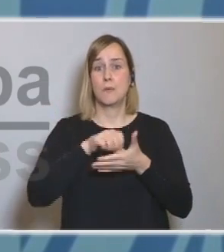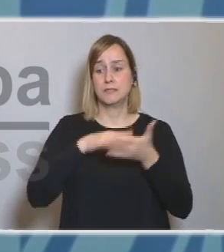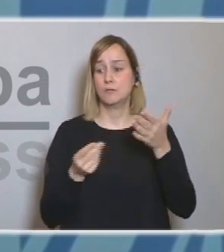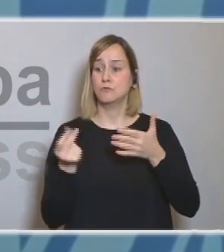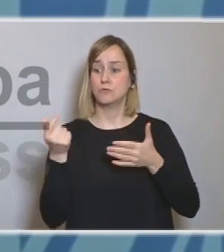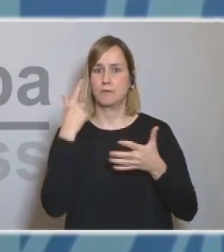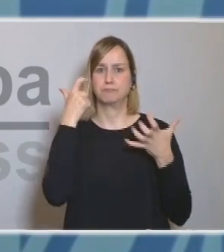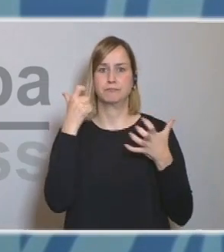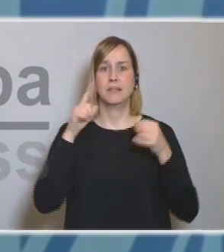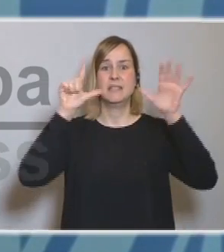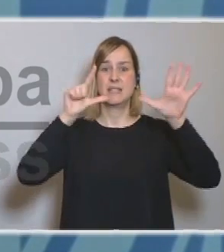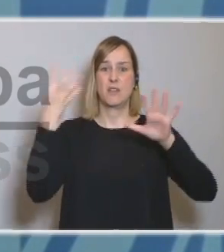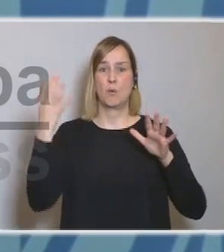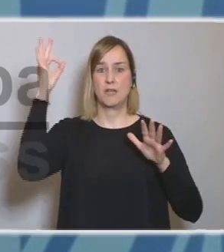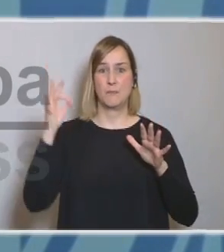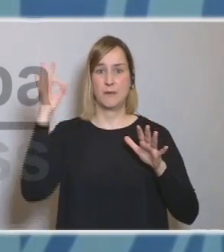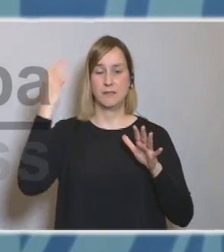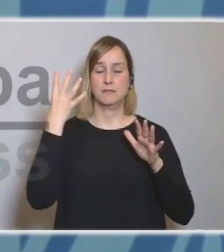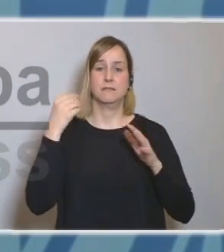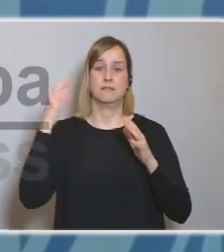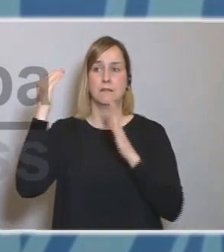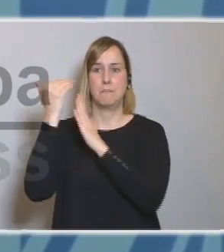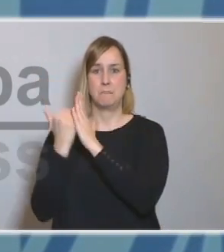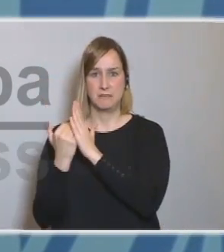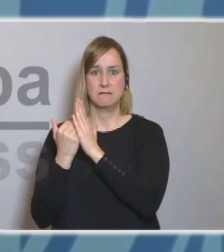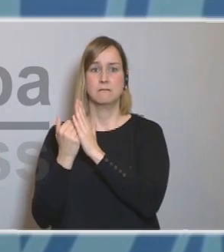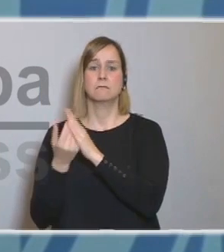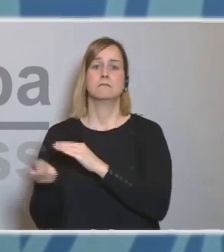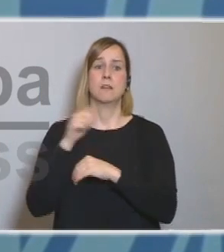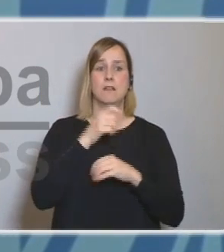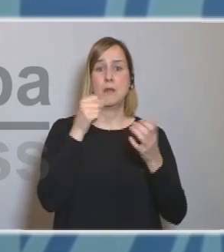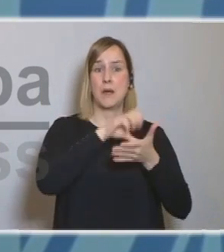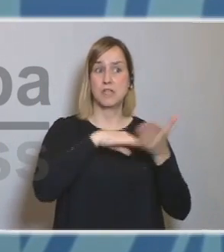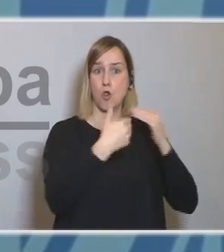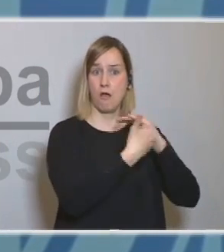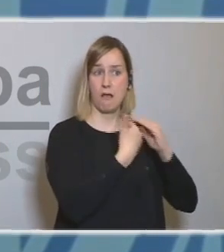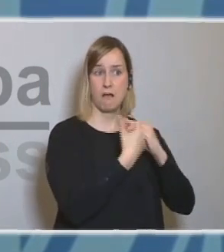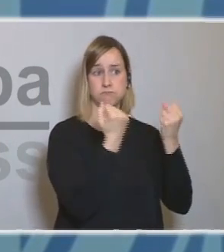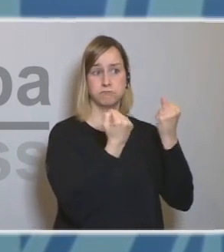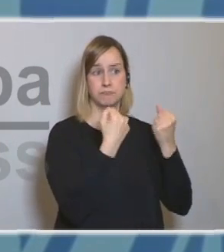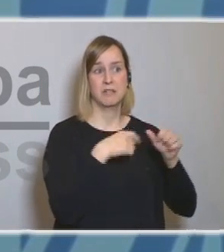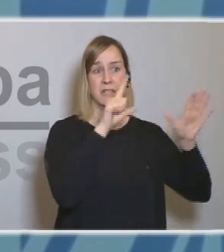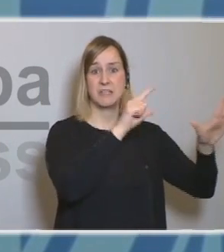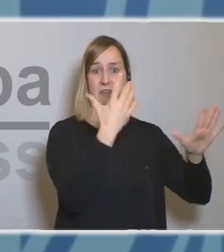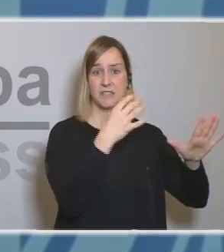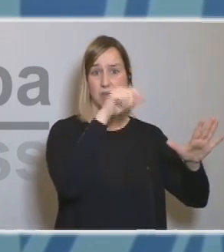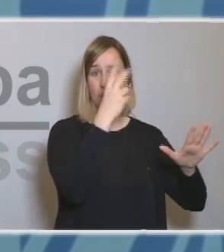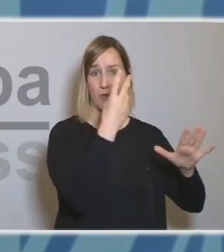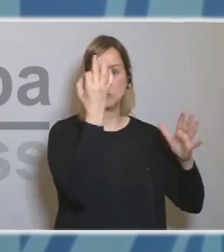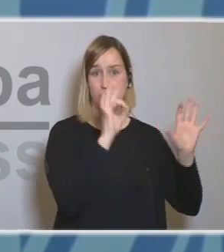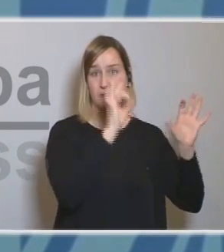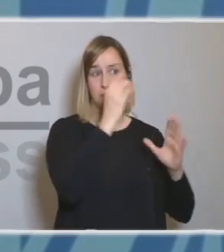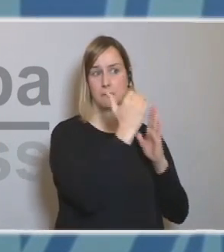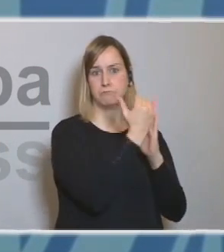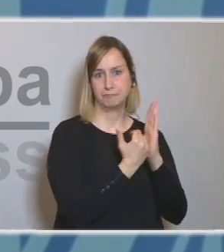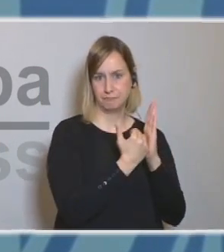una reducció d'un 74,43% i d'entrada d'un 75,72% de reducció en